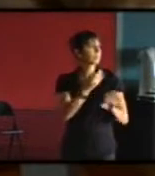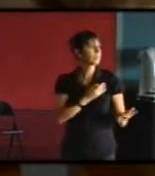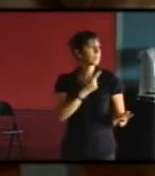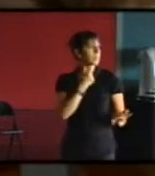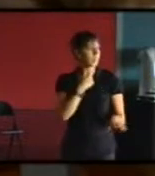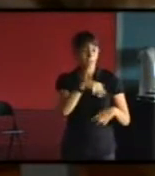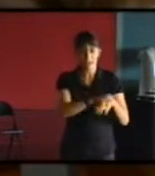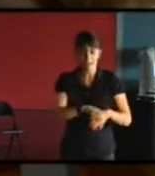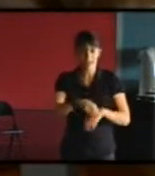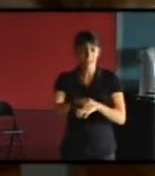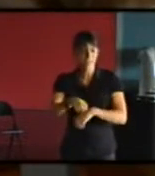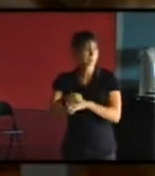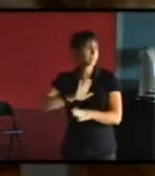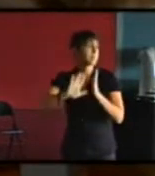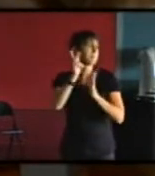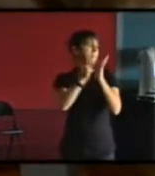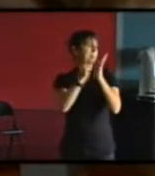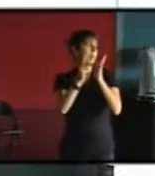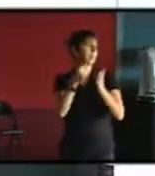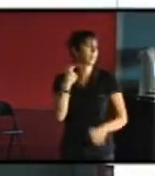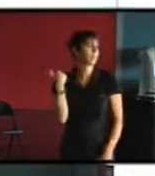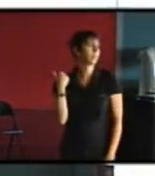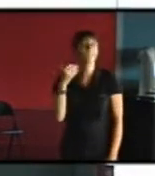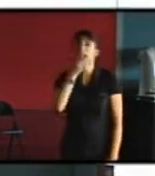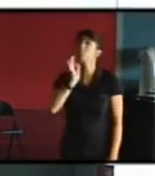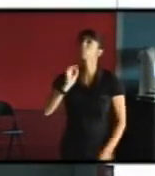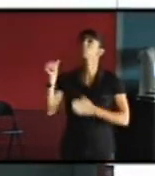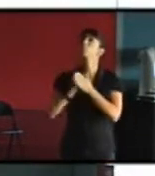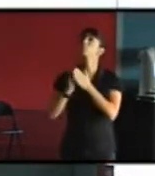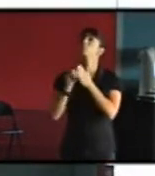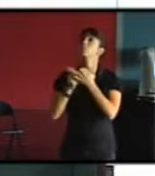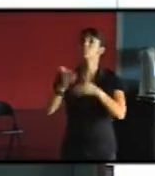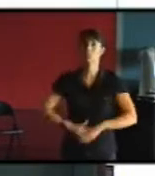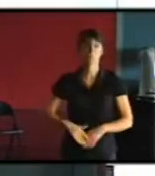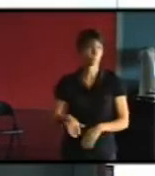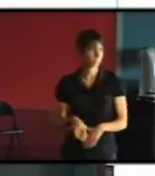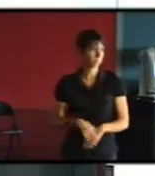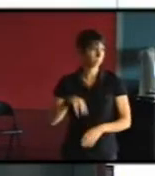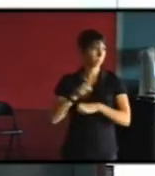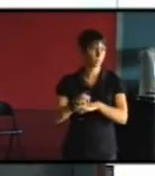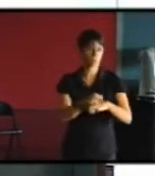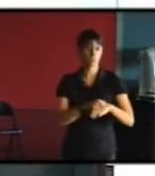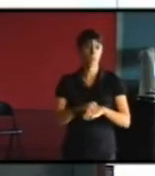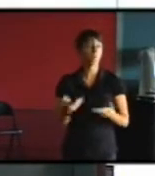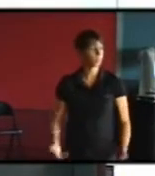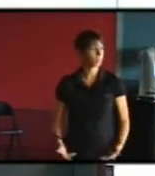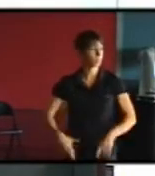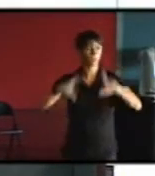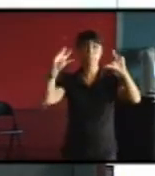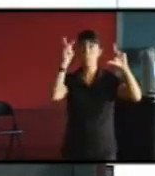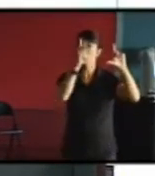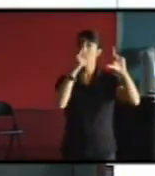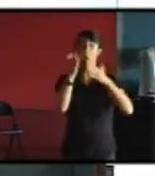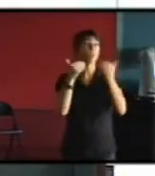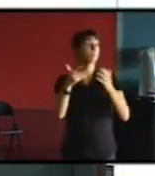plus est-ce que c'est pas le travers de Paris ça qu'est-ce qu'on peut toucher à Paris aujourd'hui ? aujourd'hui on peut toucher